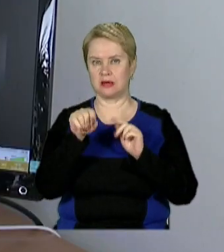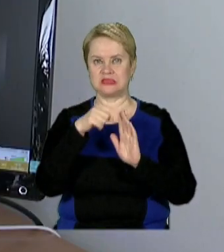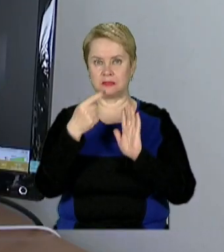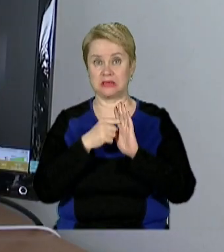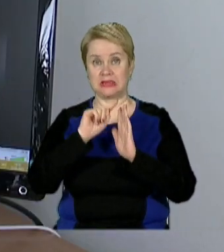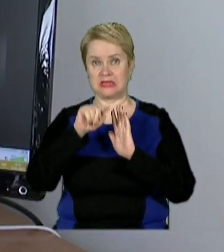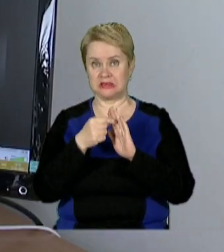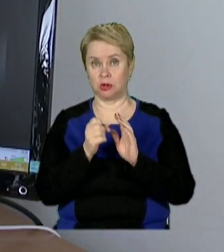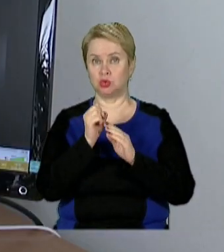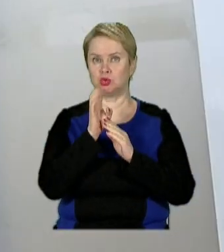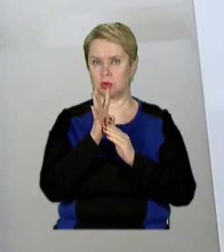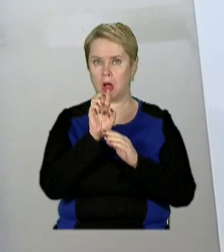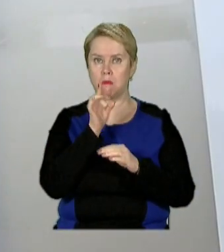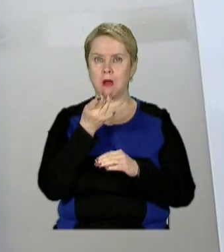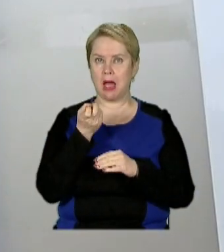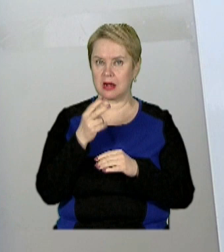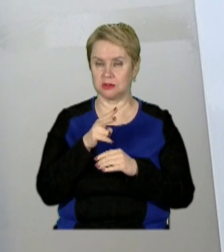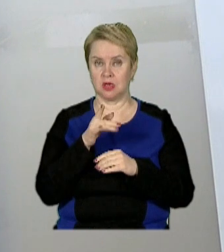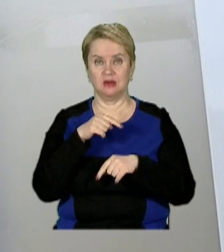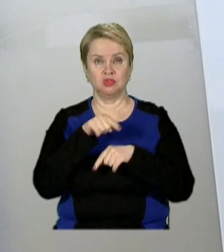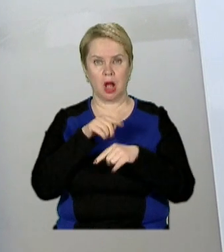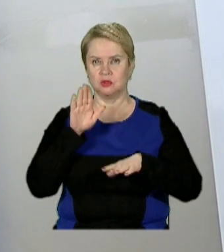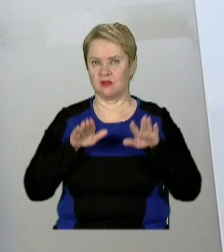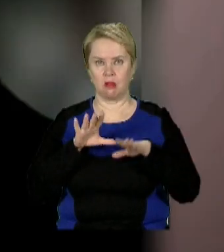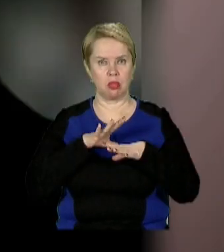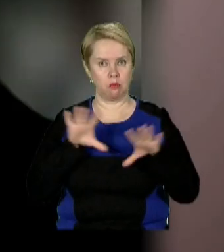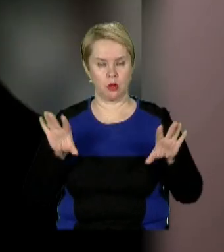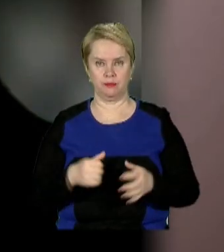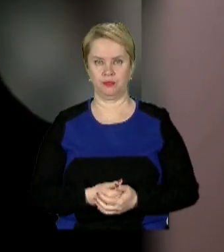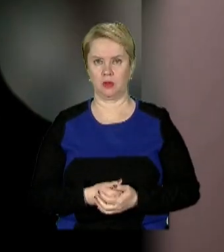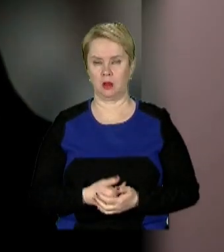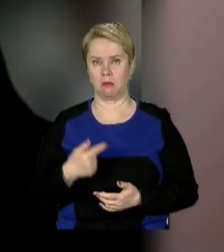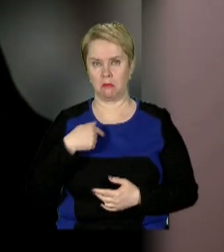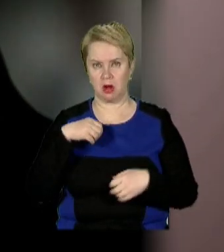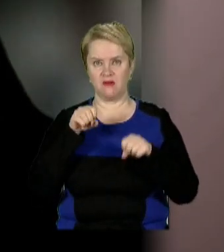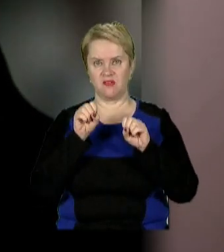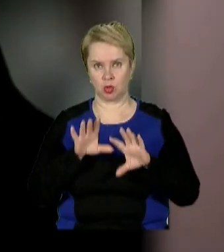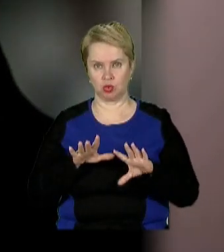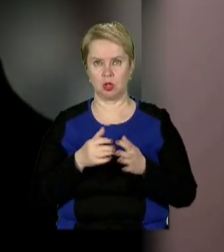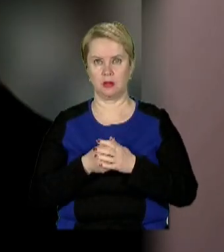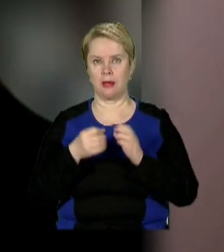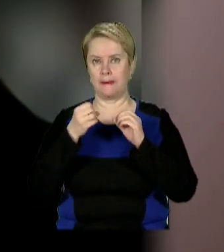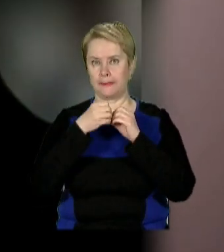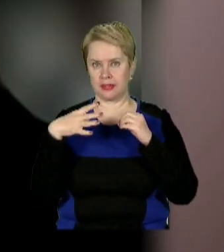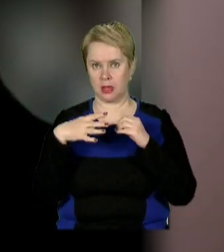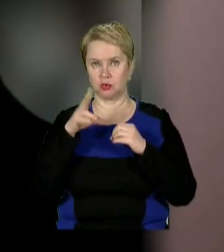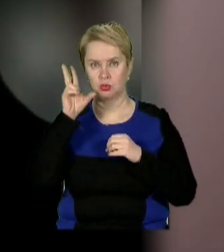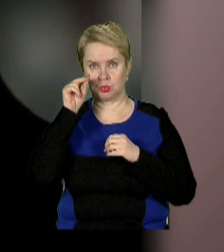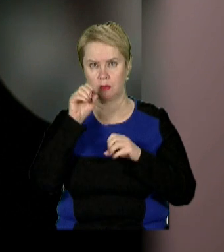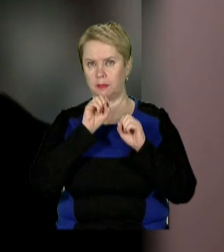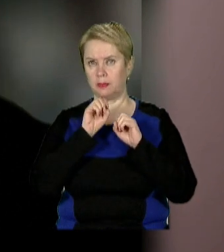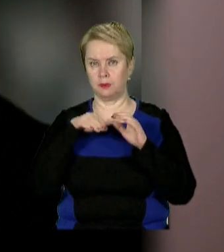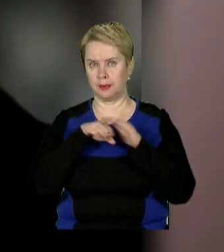міста, дізналися 14 березня. Часу зволікати не було. Ми вирішили 15 числа